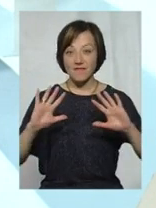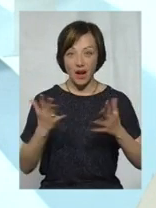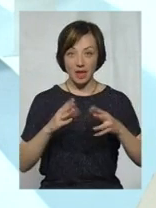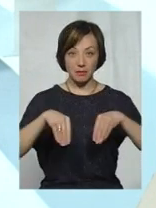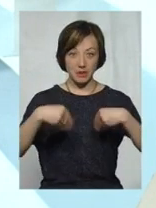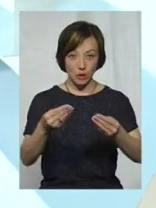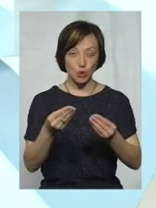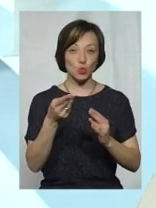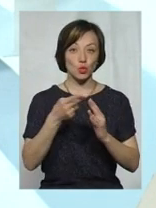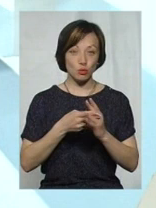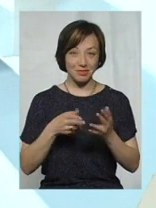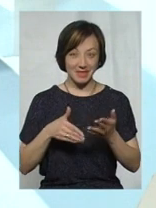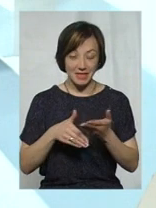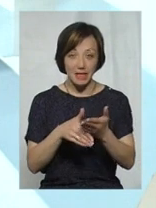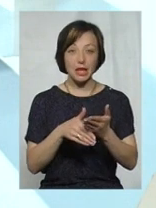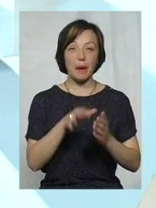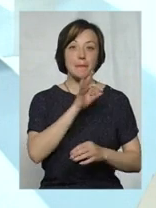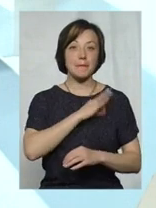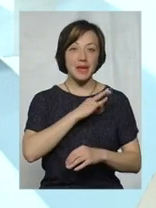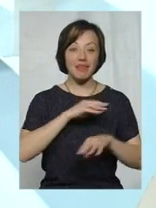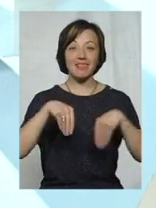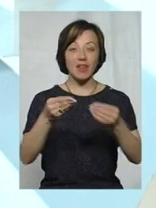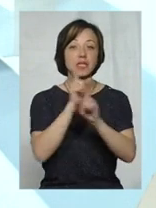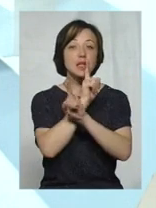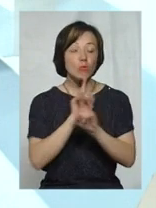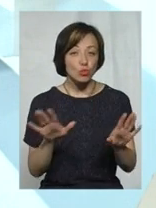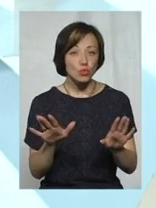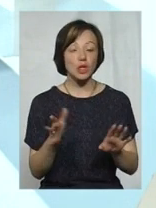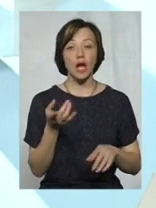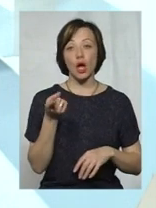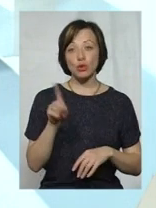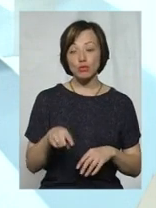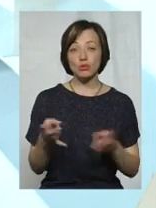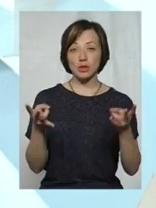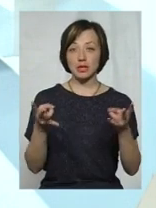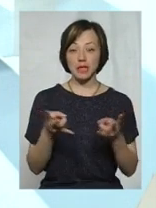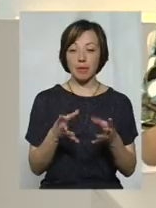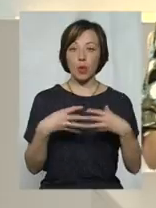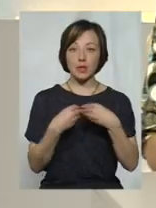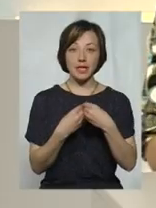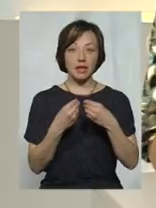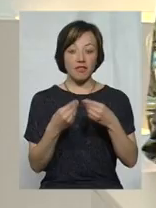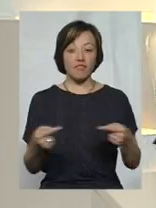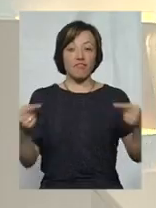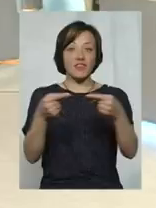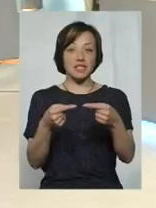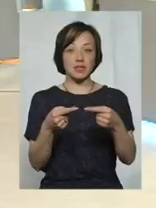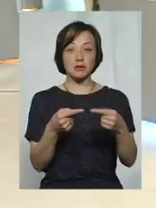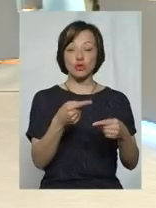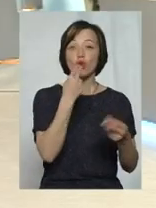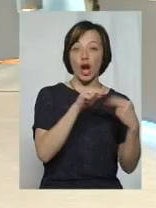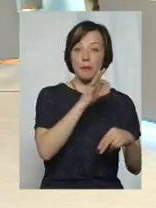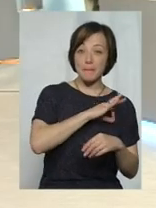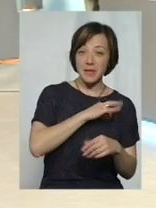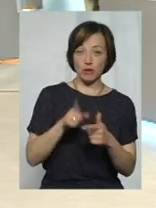призначення субсидії пільги надаватися не будуть. Тому тут... Родині треба визначитися, Також визначитися, що